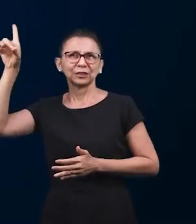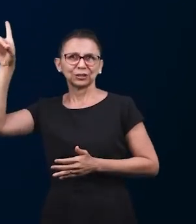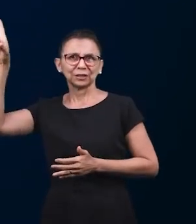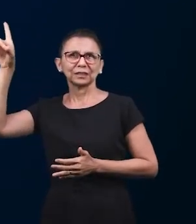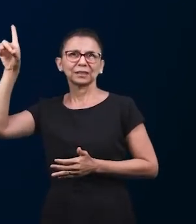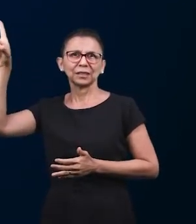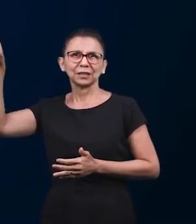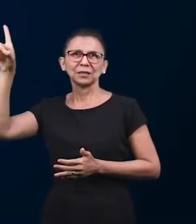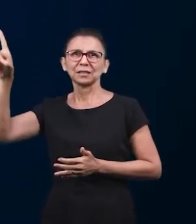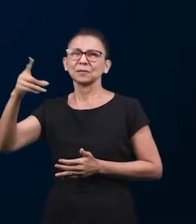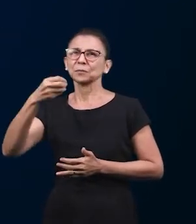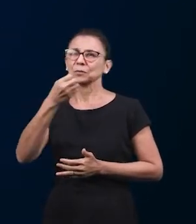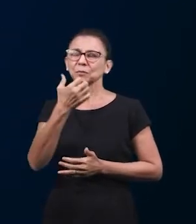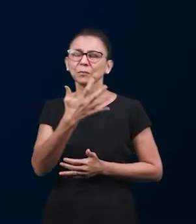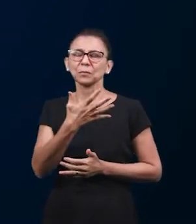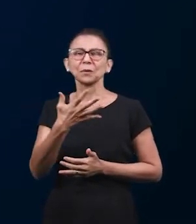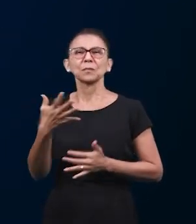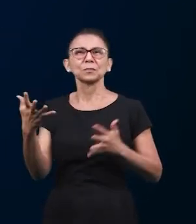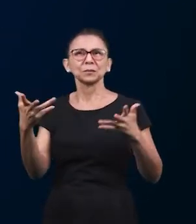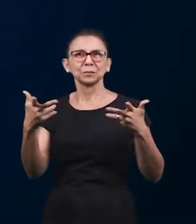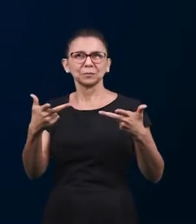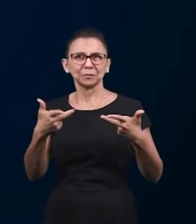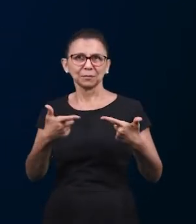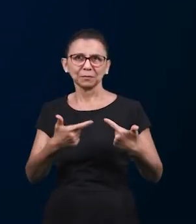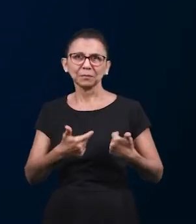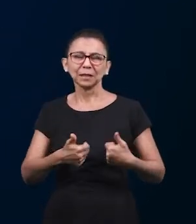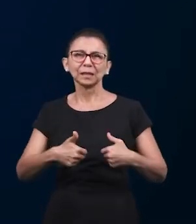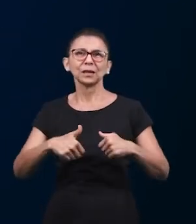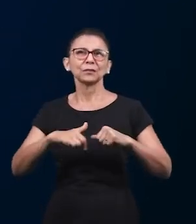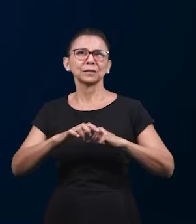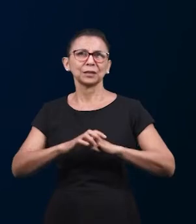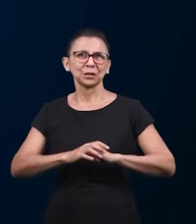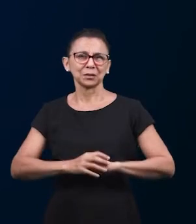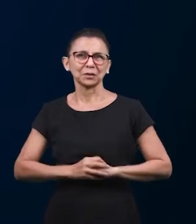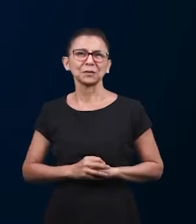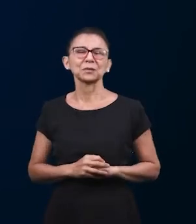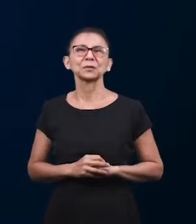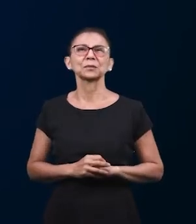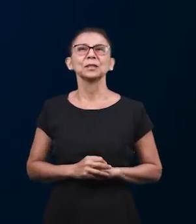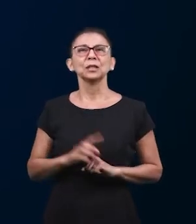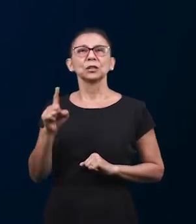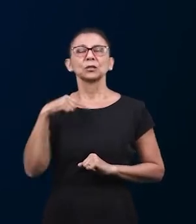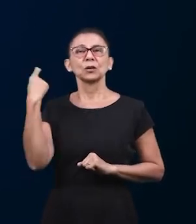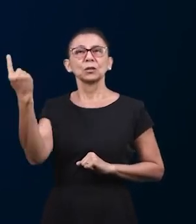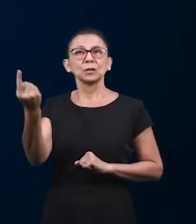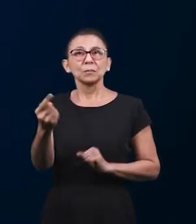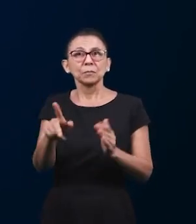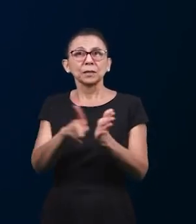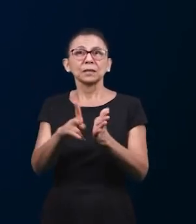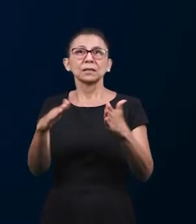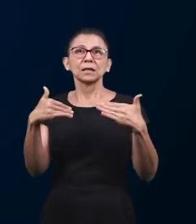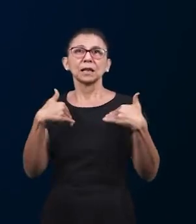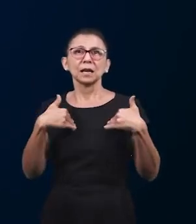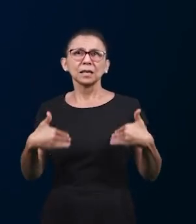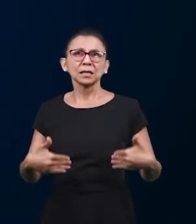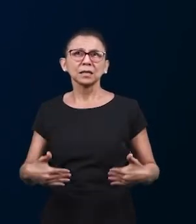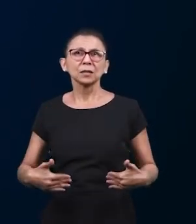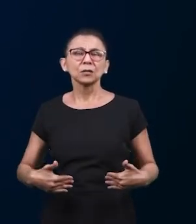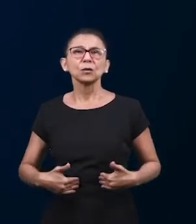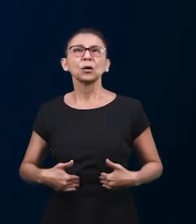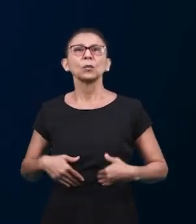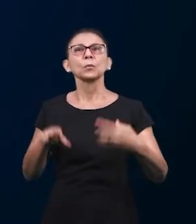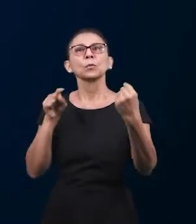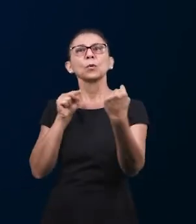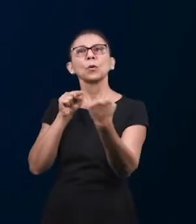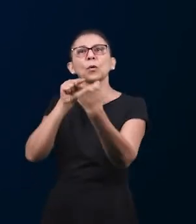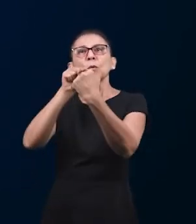церкви они имеют подобное свидетельство мы все вместе собираемся в одном теле с целью искать и